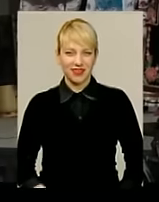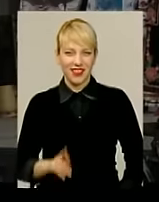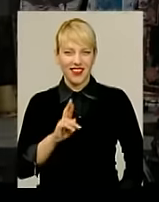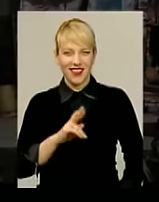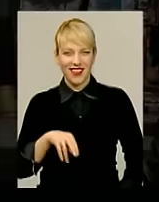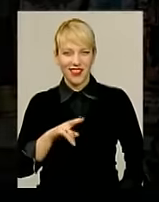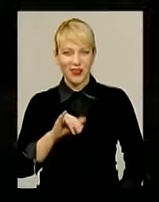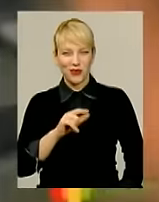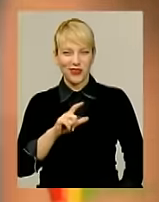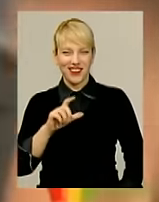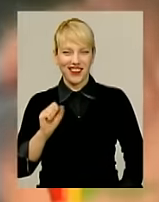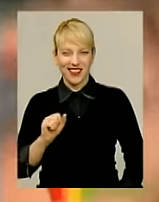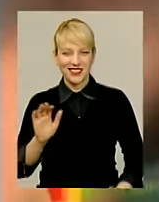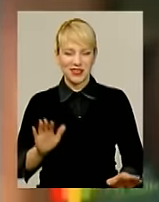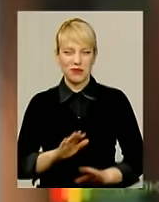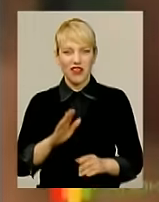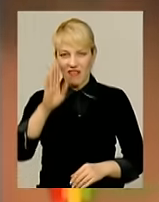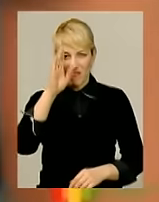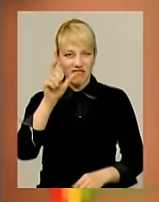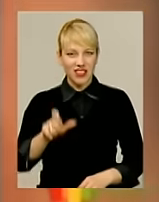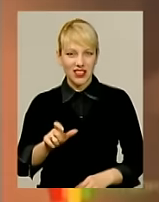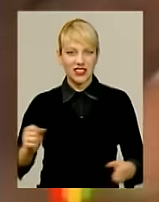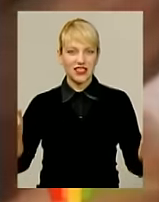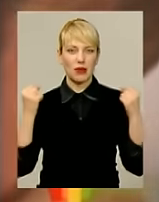Він спортсмен.